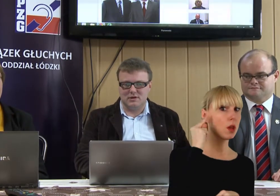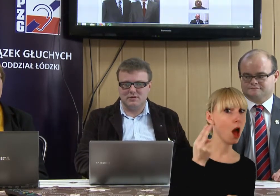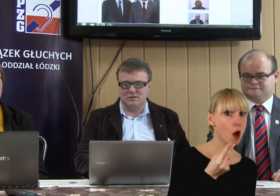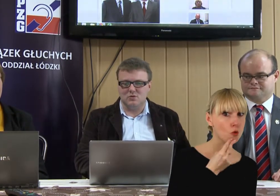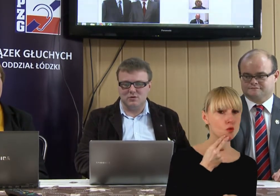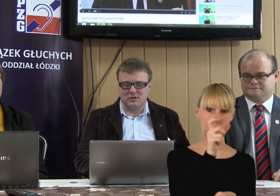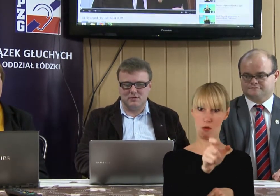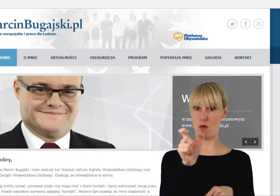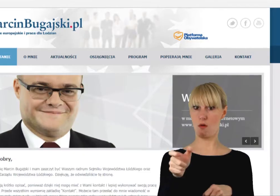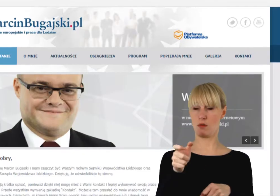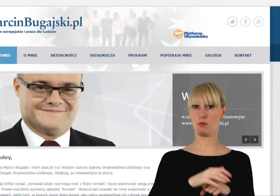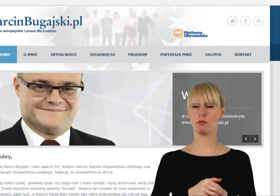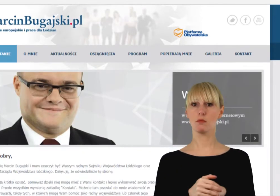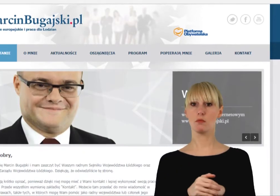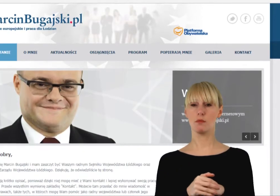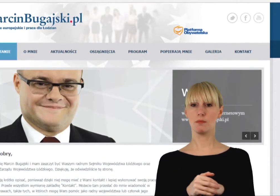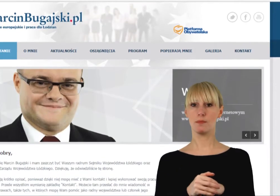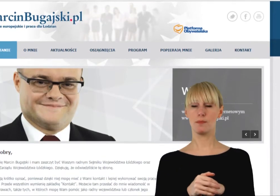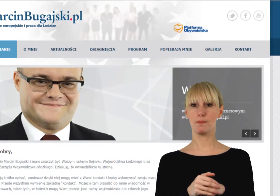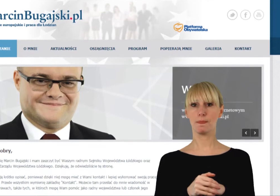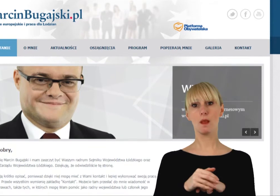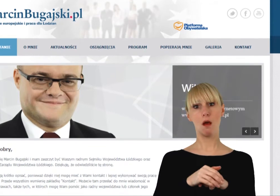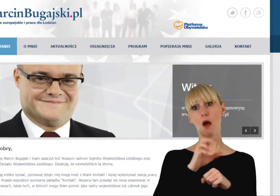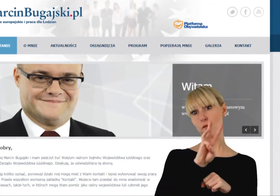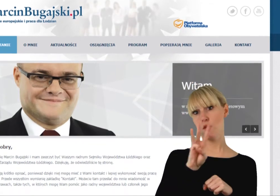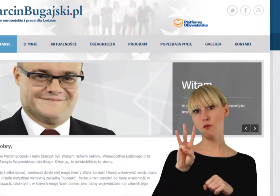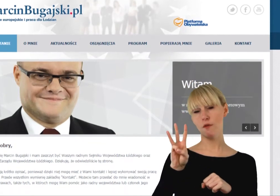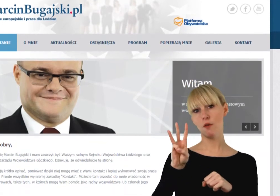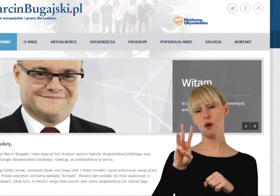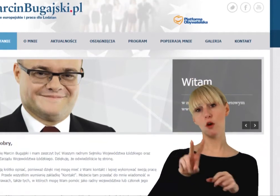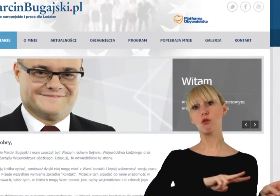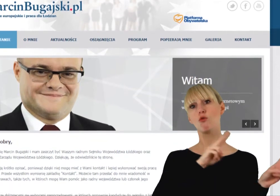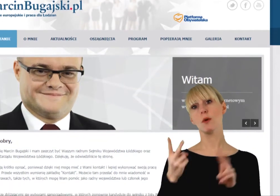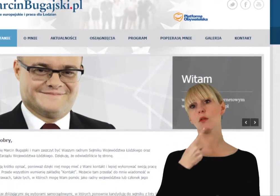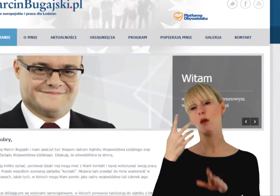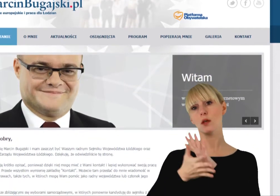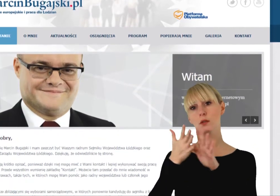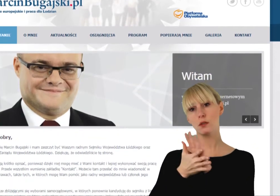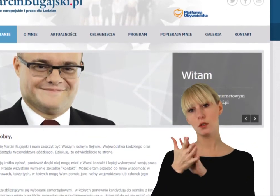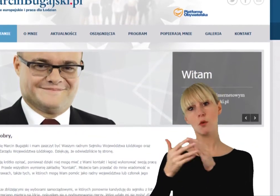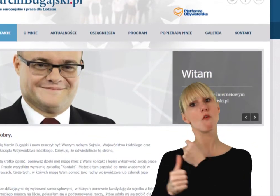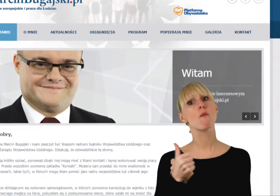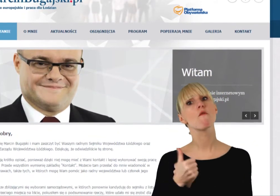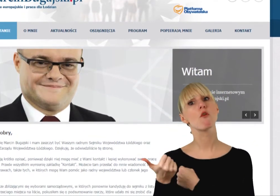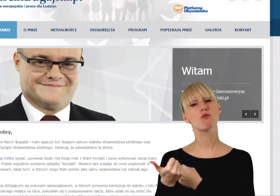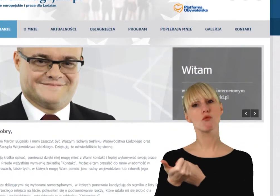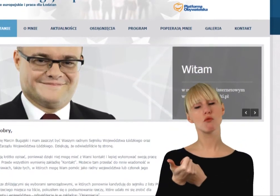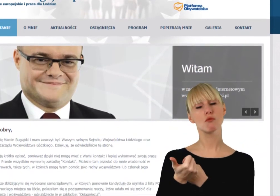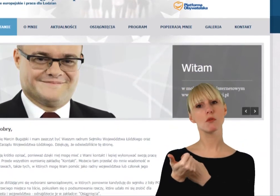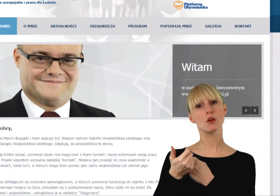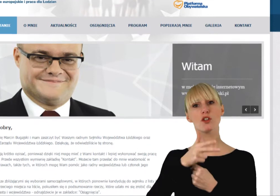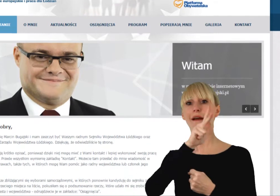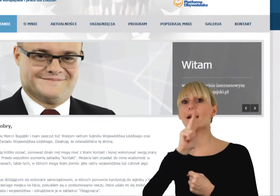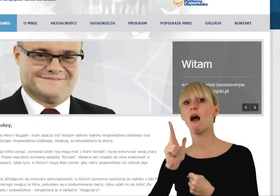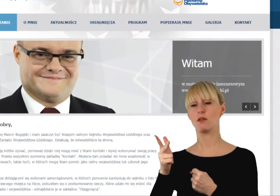głuchych. Strona czy film zawierający tłumaczenie na język migowy powoduje,